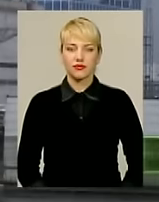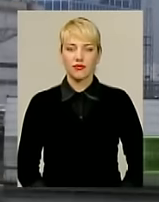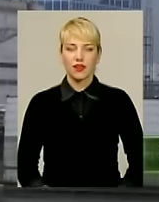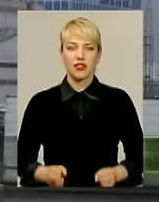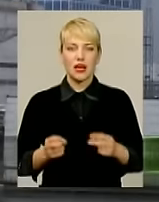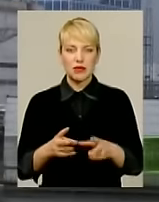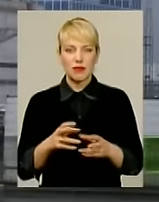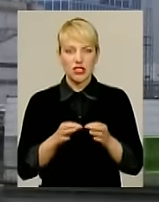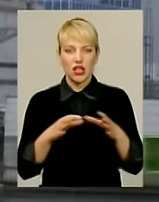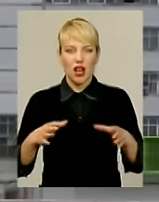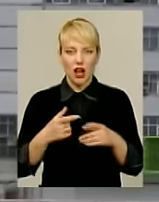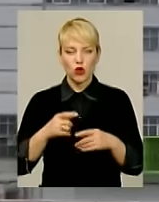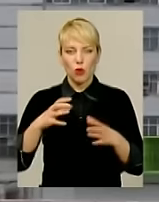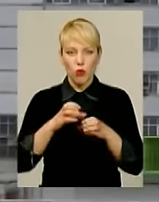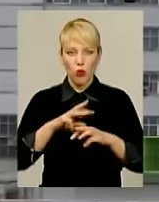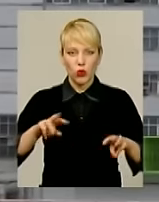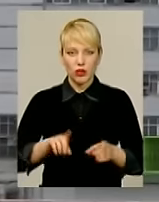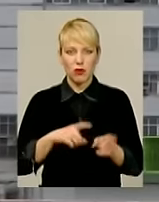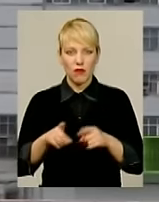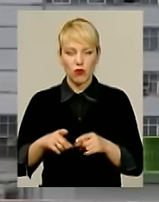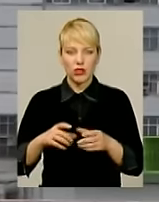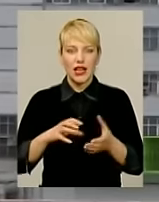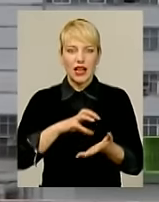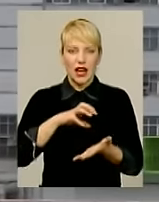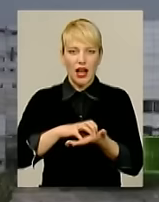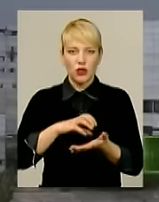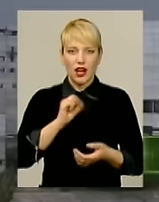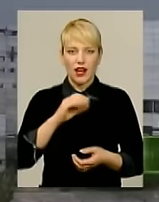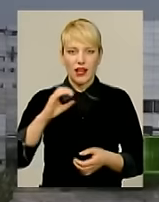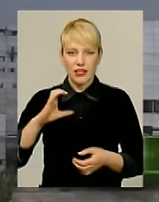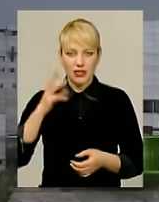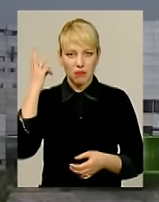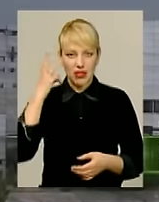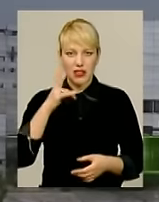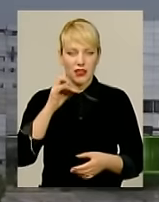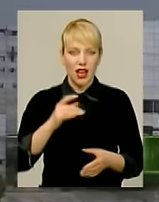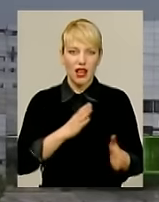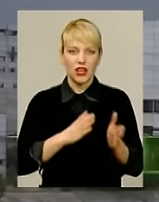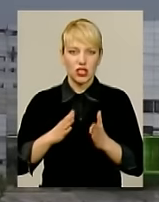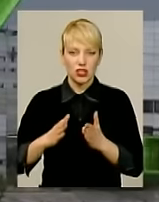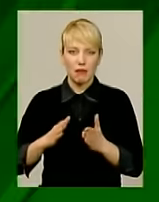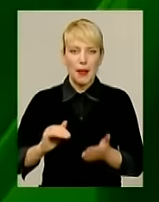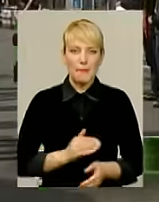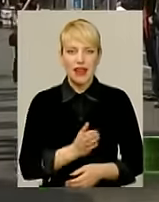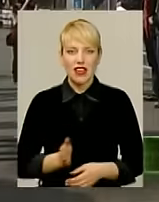Небезпечний атом. Уряд переводить реактори атомних станцій, у тому числі й Хмельницьку, на режим маневрування.